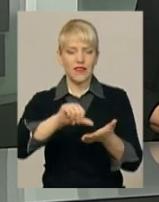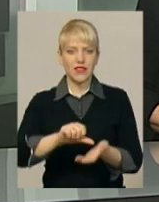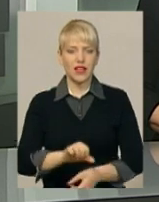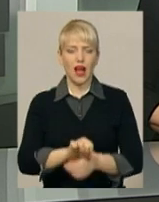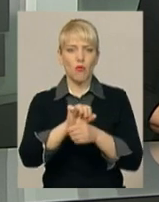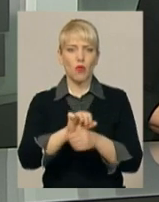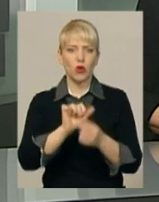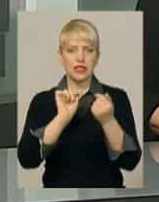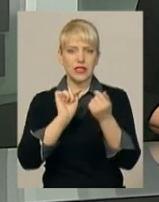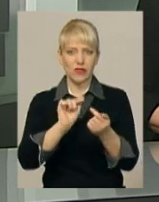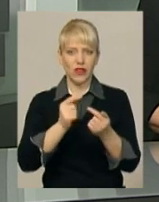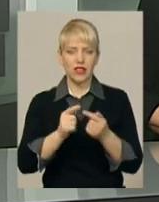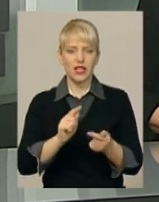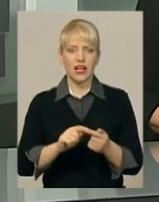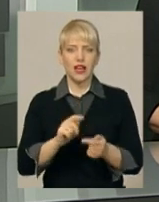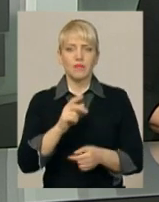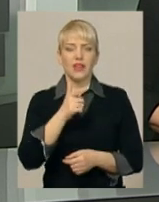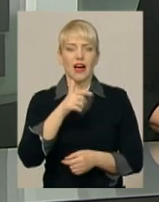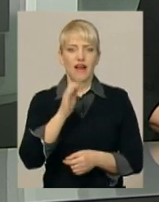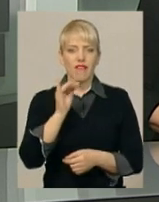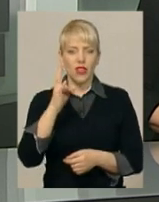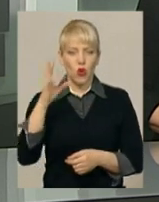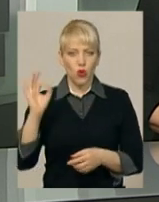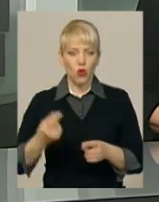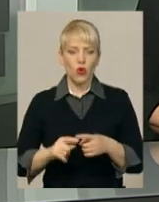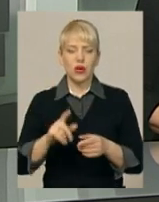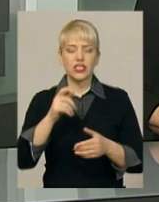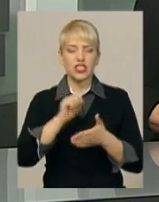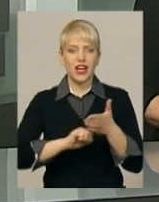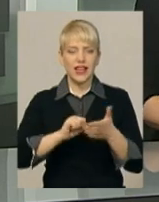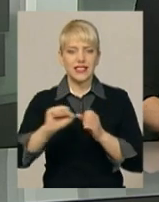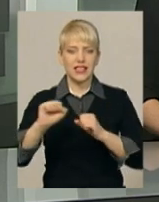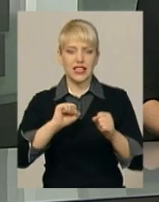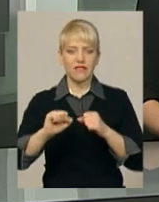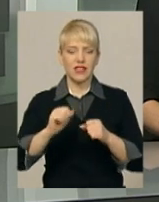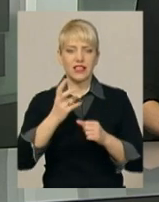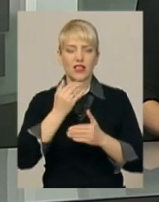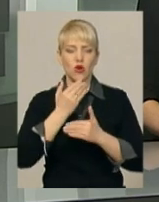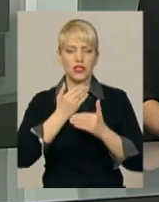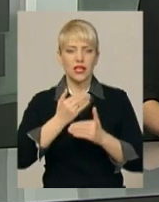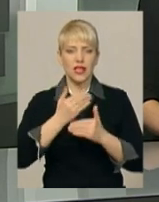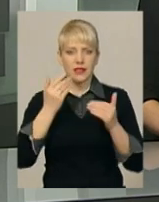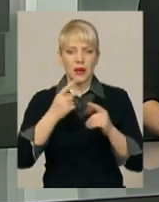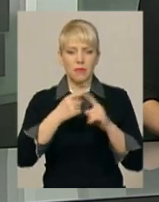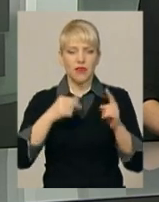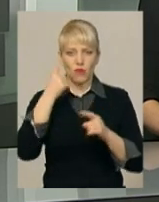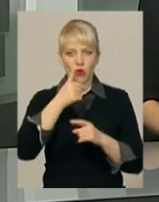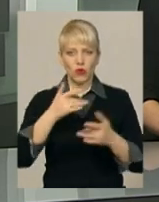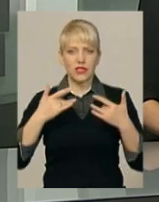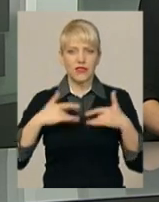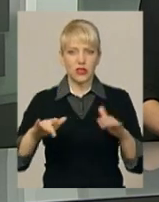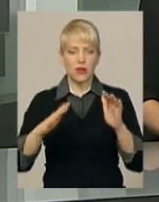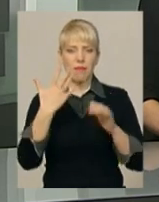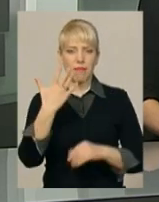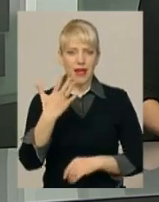лікаря-анестезіолога Володимира Гавенка, саме через керівника за останні півроку з відділення звільнилися 5 лікарів та 9